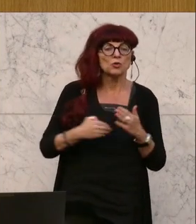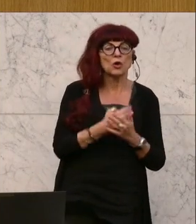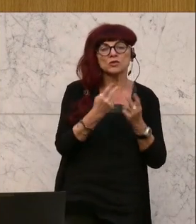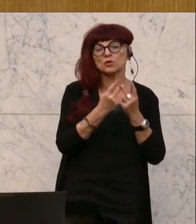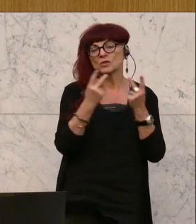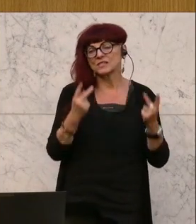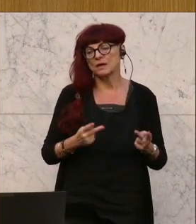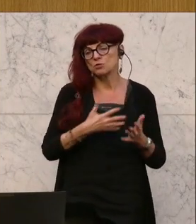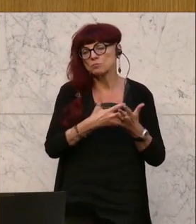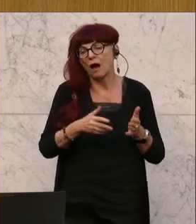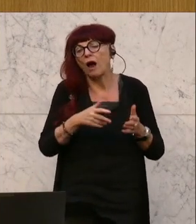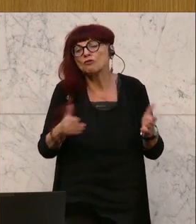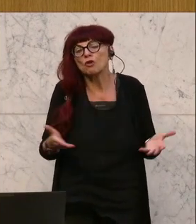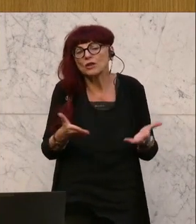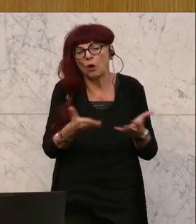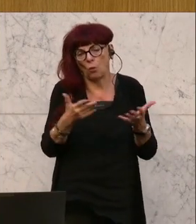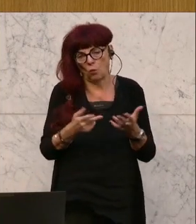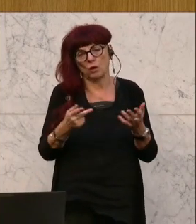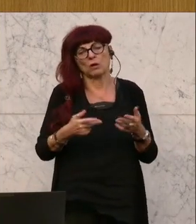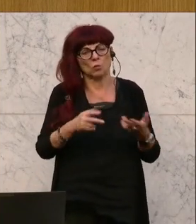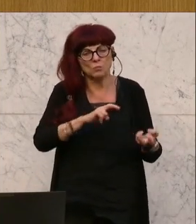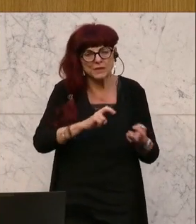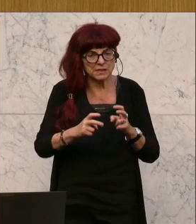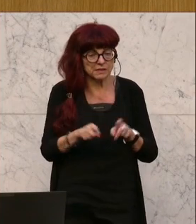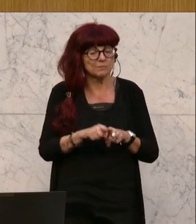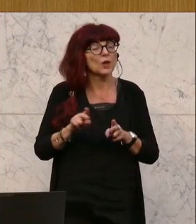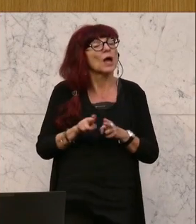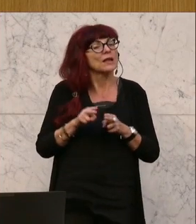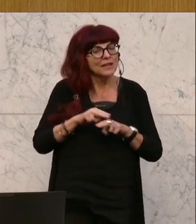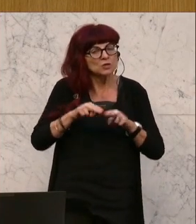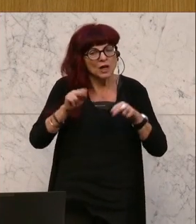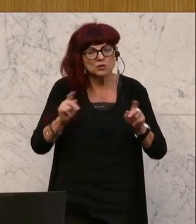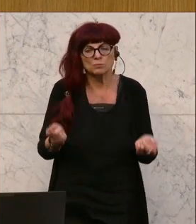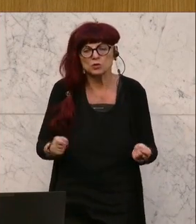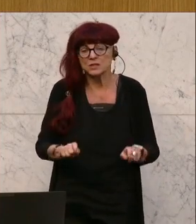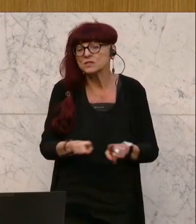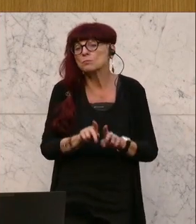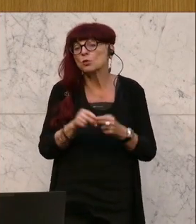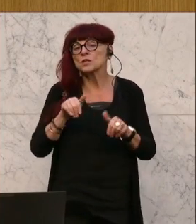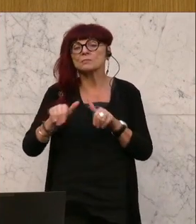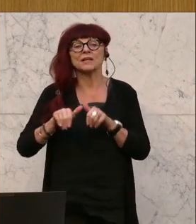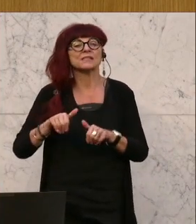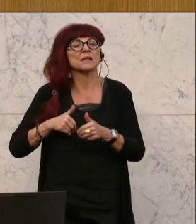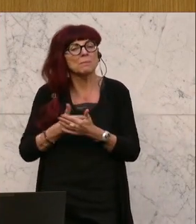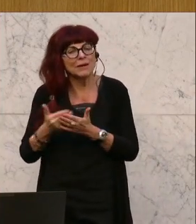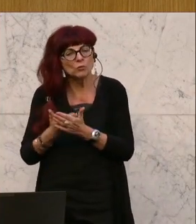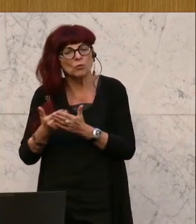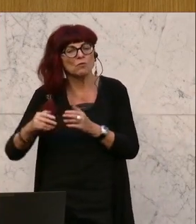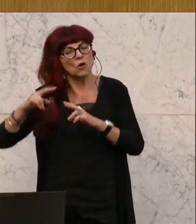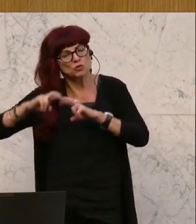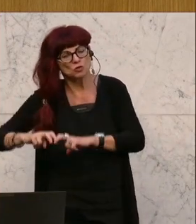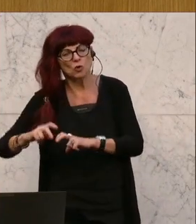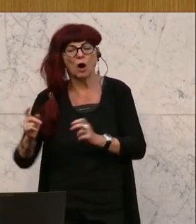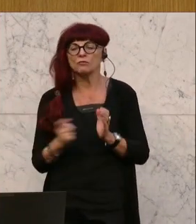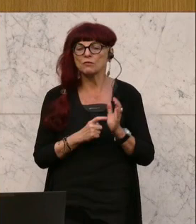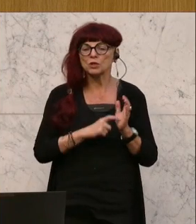zur Sprachförderung. Der Nationalrat wolle beschließen, die Bundesregierung, insbesondere der Bundesminister für Bildung, Wissenschaft und Forschung, wird aufgefordert, dem Nationalrat